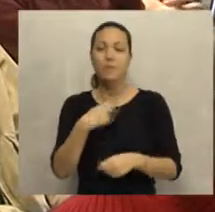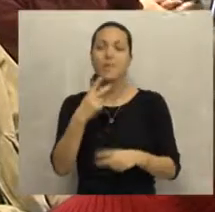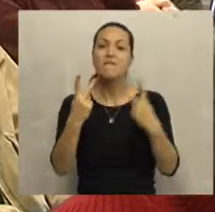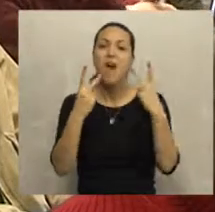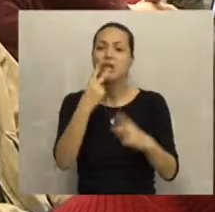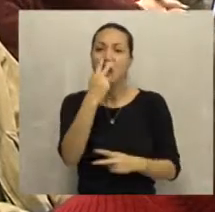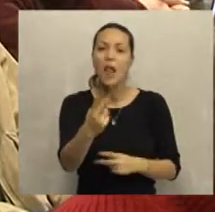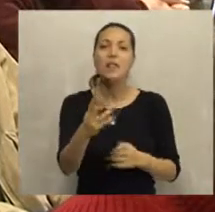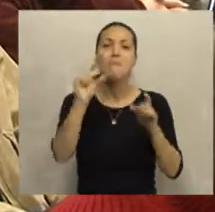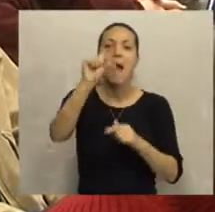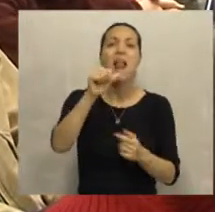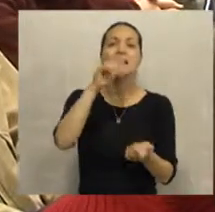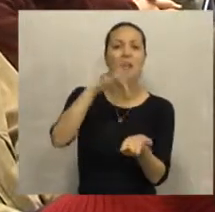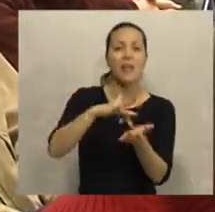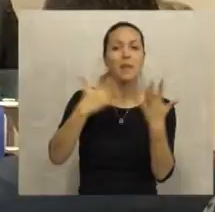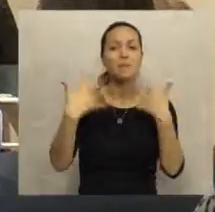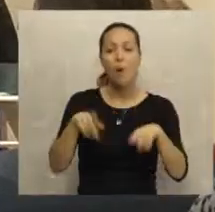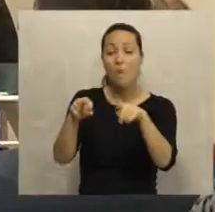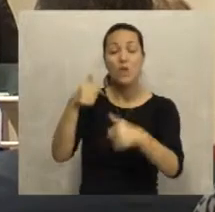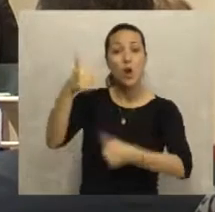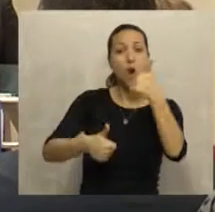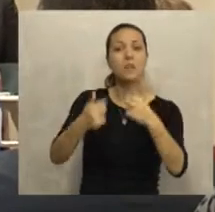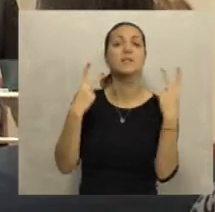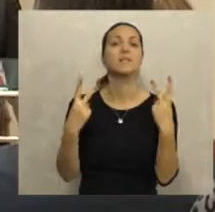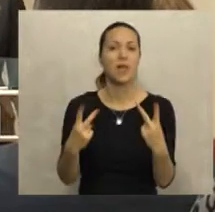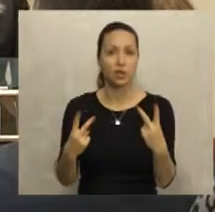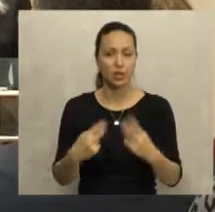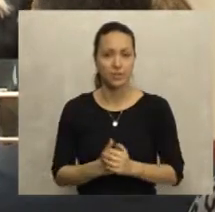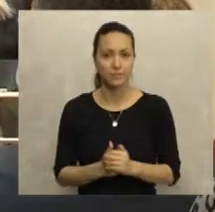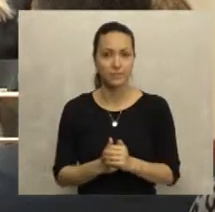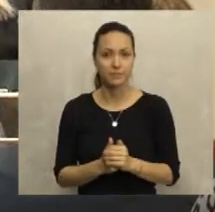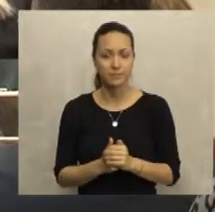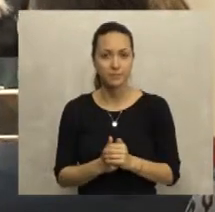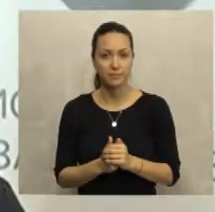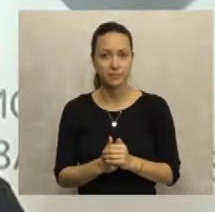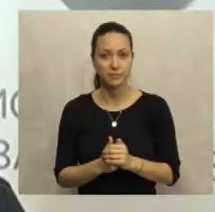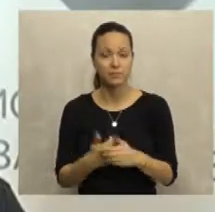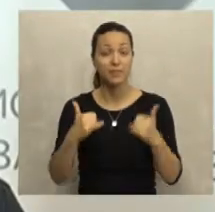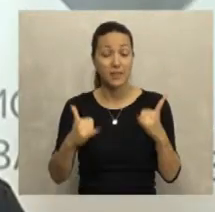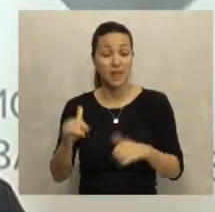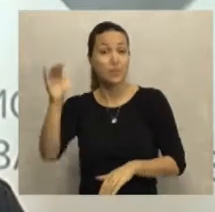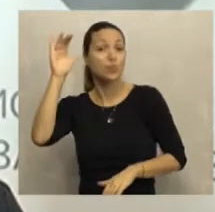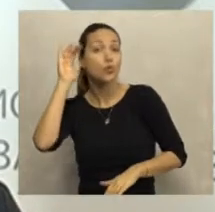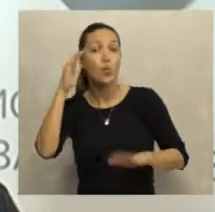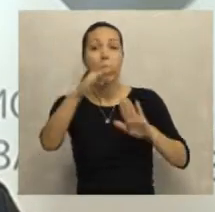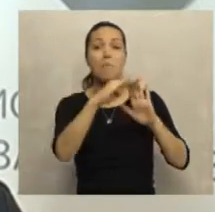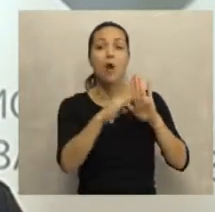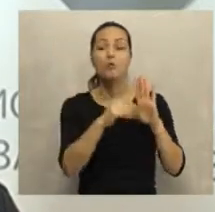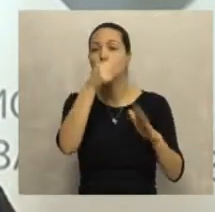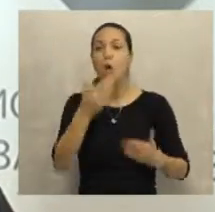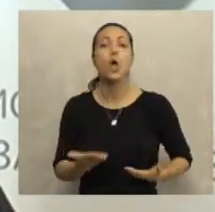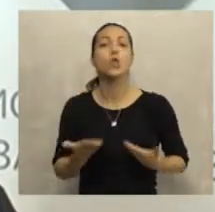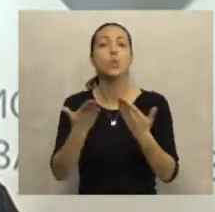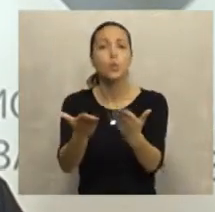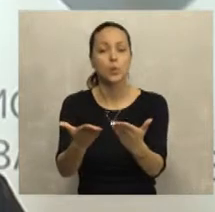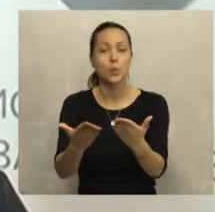U fokusu su mala i srednja preduzeća kojima su ovakvi konkursi najznačajniji. Da sam sad čuo programe koje